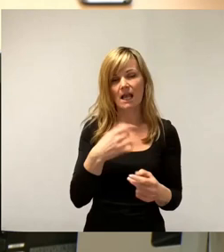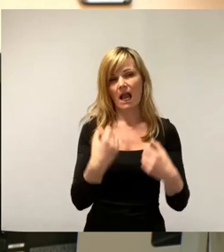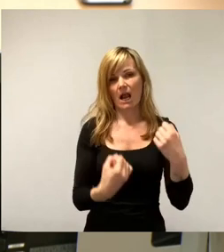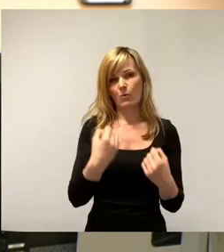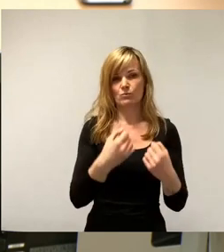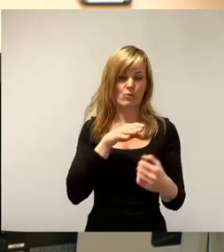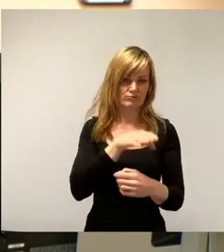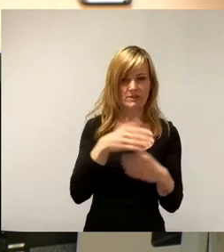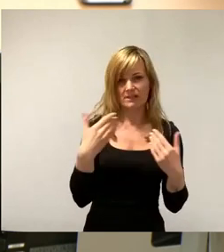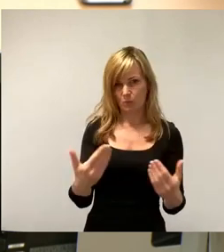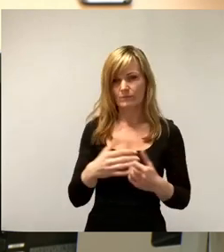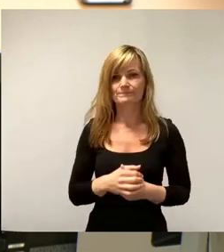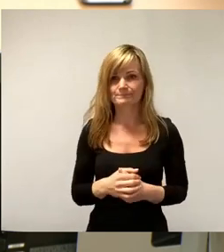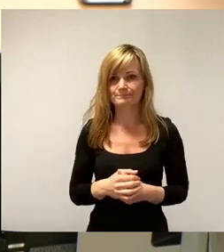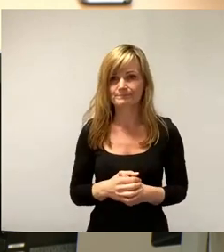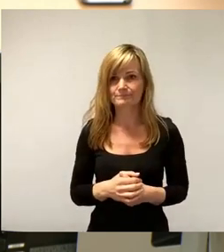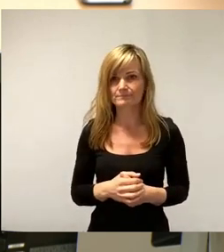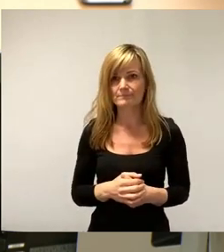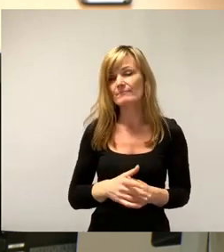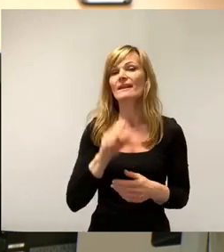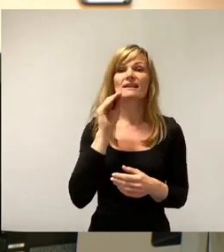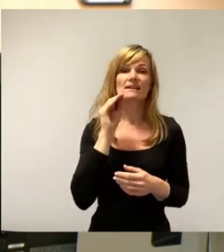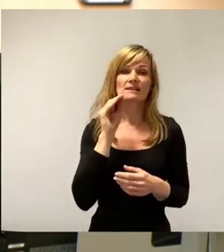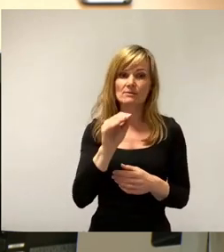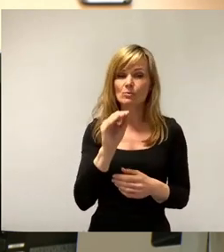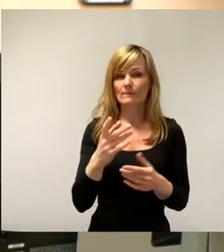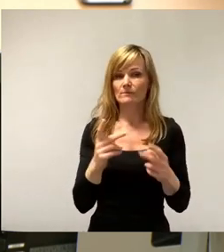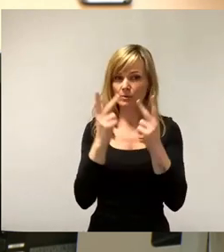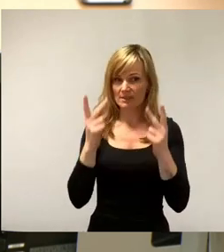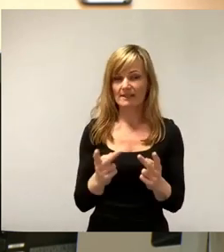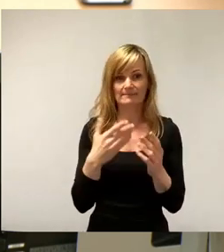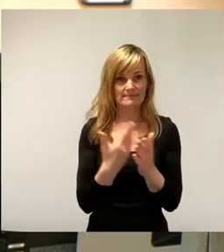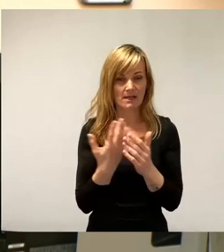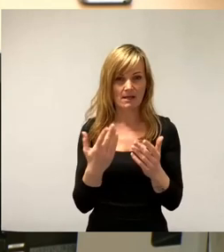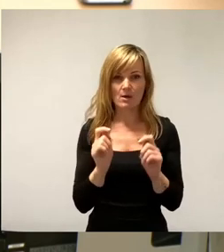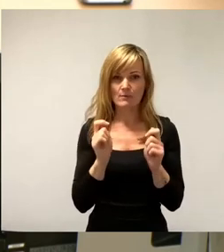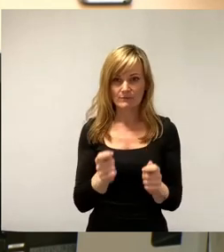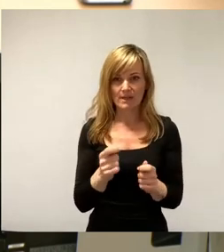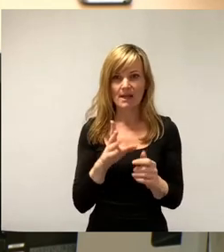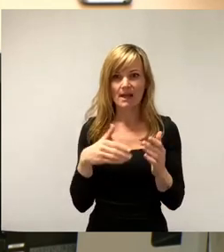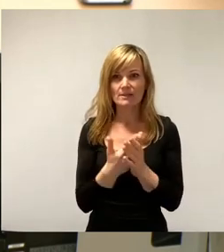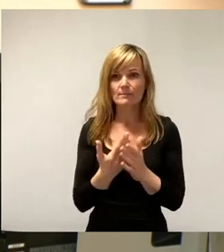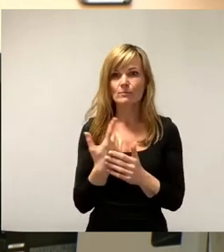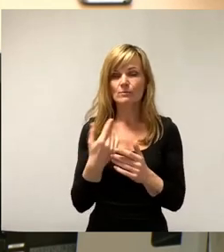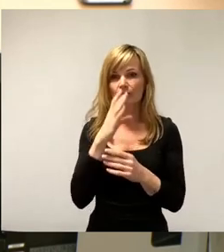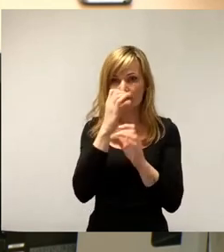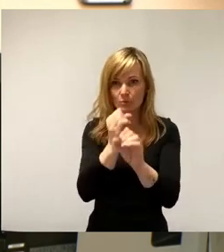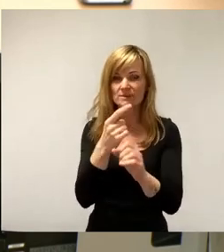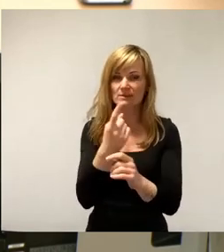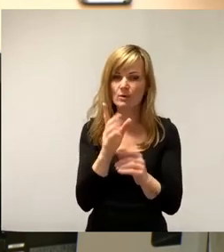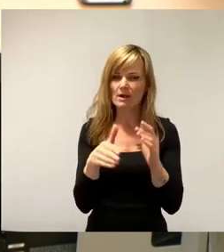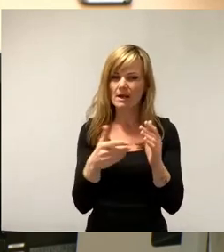Daher fällt eindeutig im Zukunftskonzept der Abkehr von diesen nicht beauftragten Angeboten und Fokussierung auf den eigentlichen Auftrag.